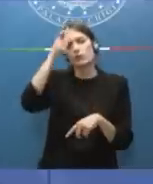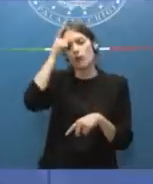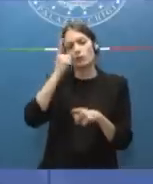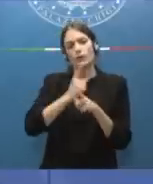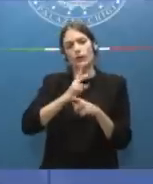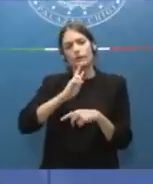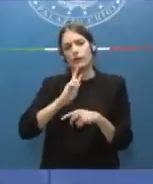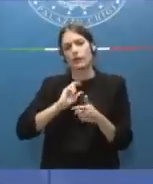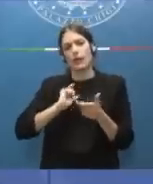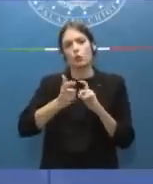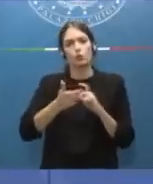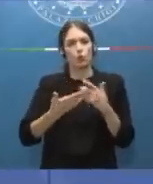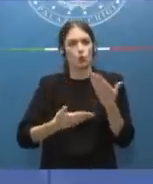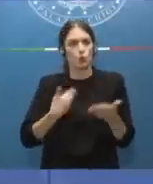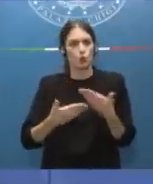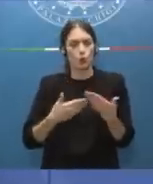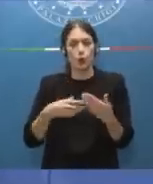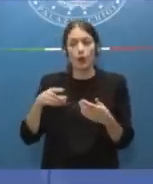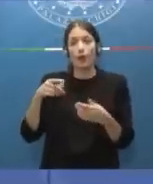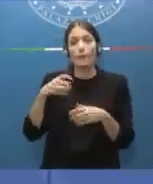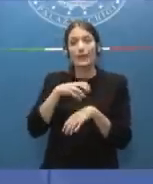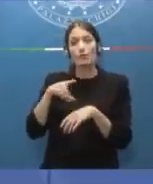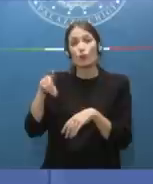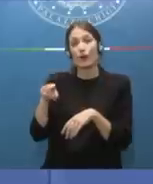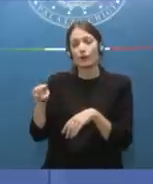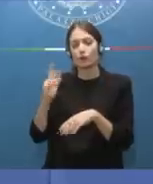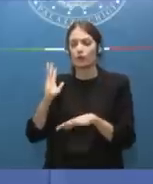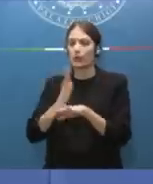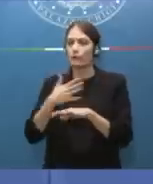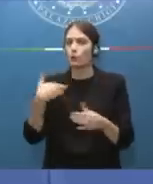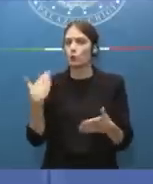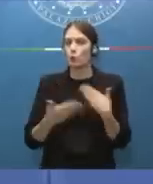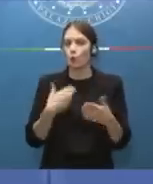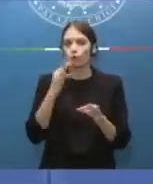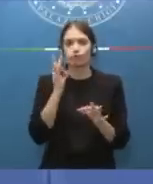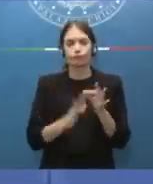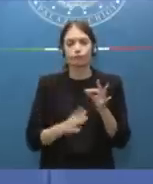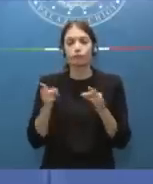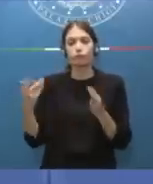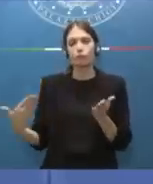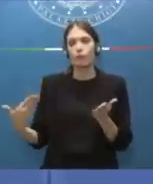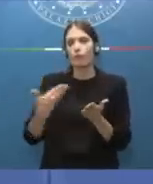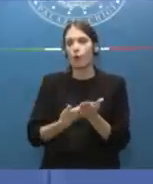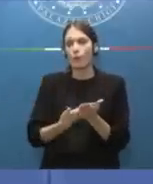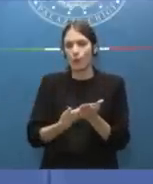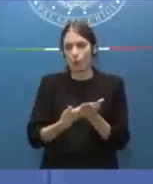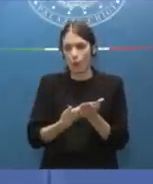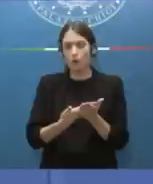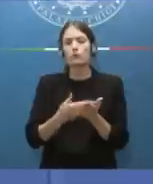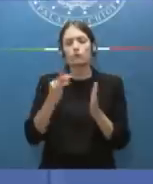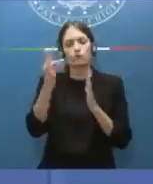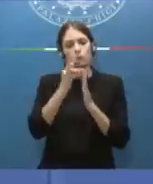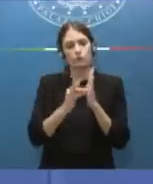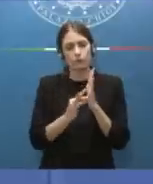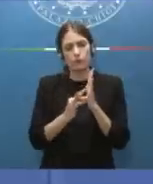quindi il dicevo il Ministro Piantedosi oltre a essere intervenuto immediatamente ci propone diciamo una norma